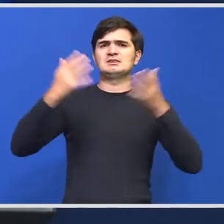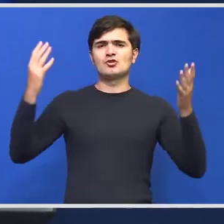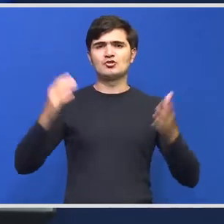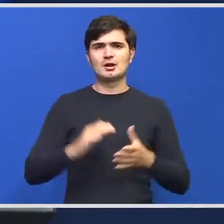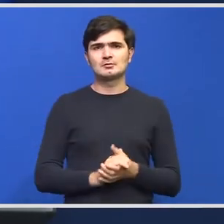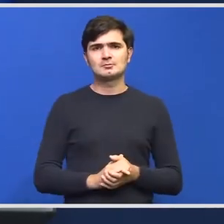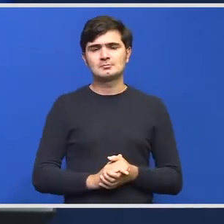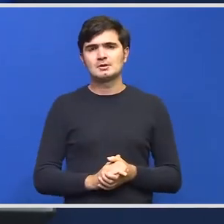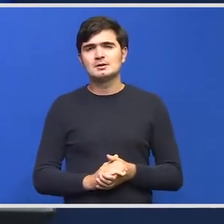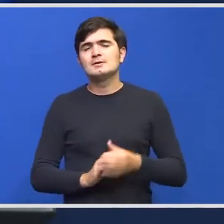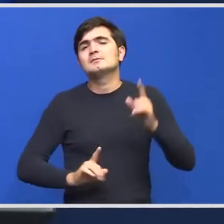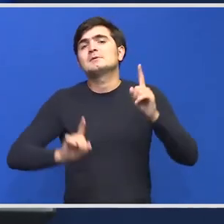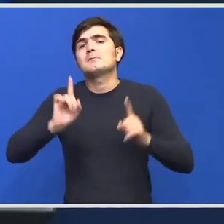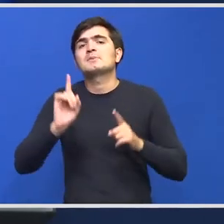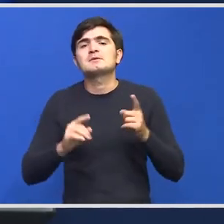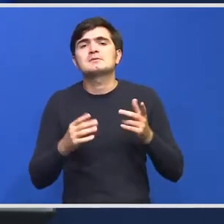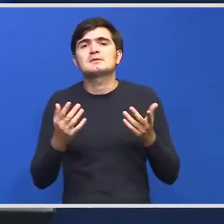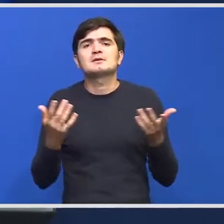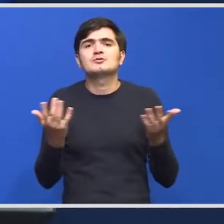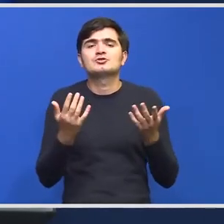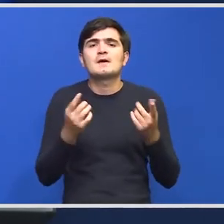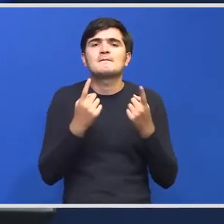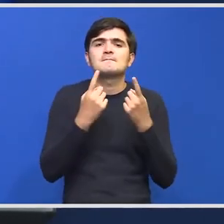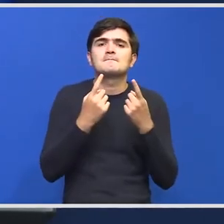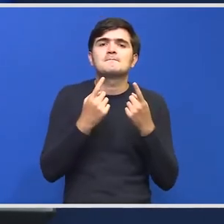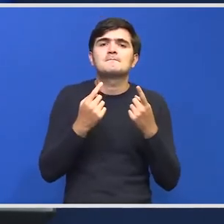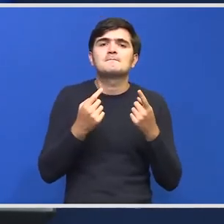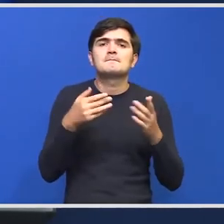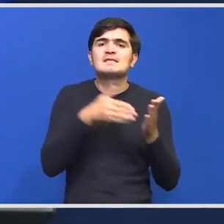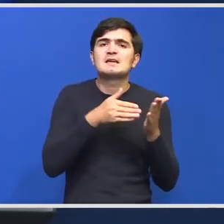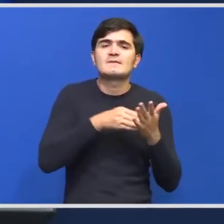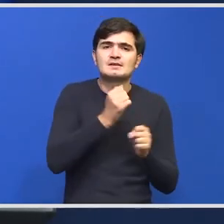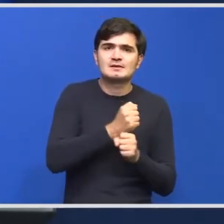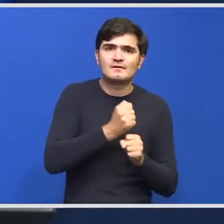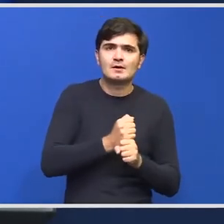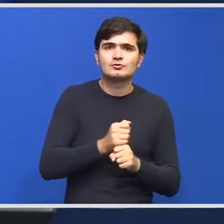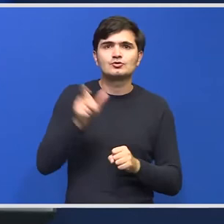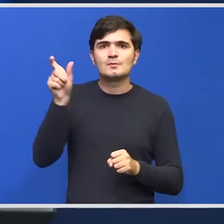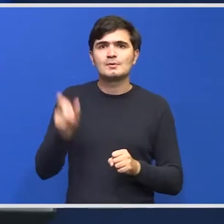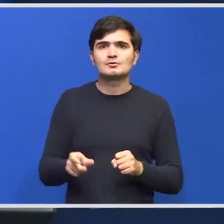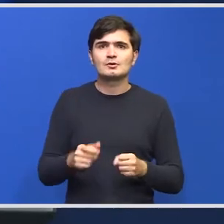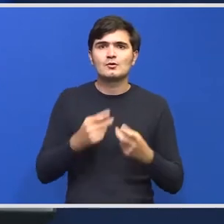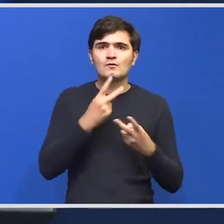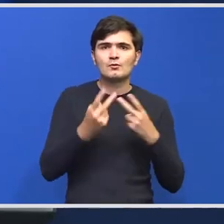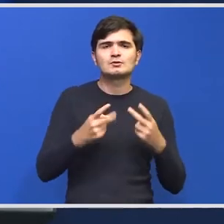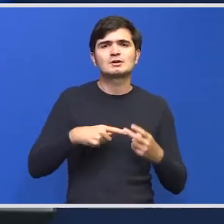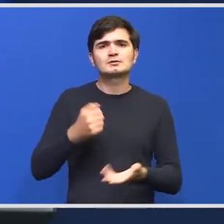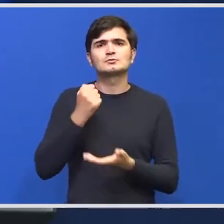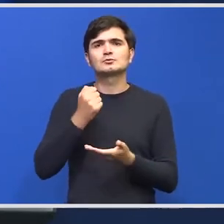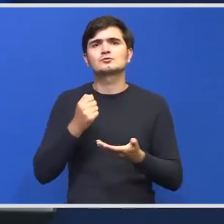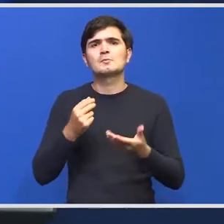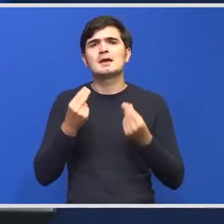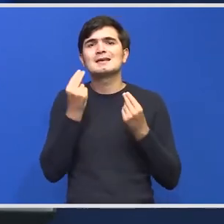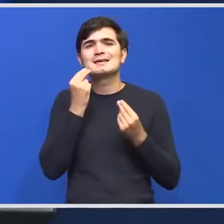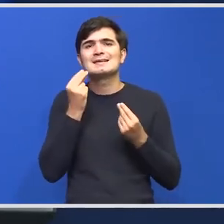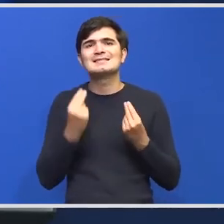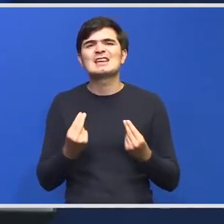depinde de tipul intervenției de personalul alocat dar sunt niște sume rezonabile sunt